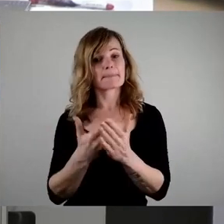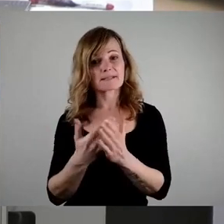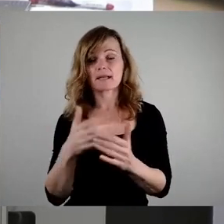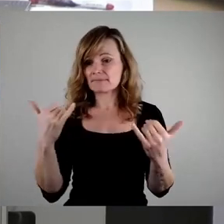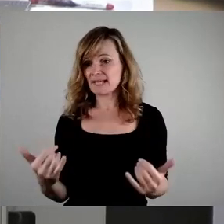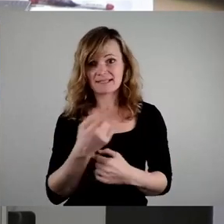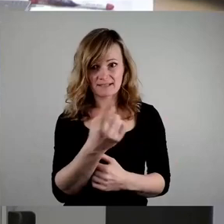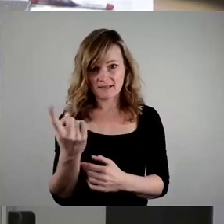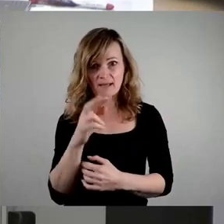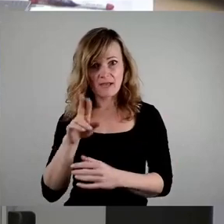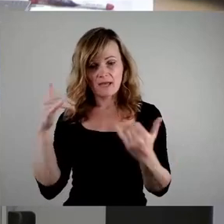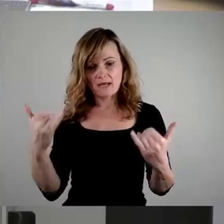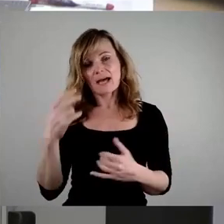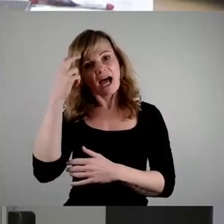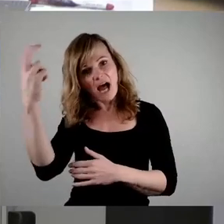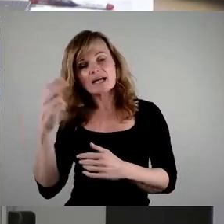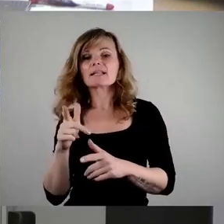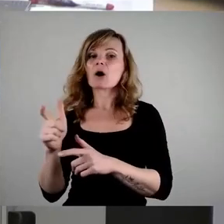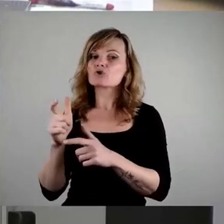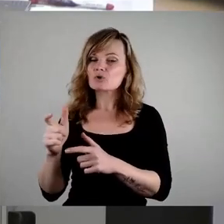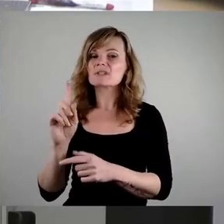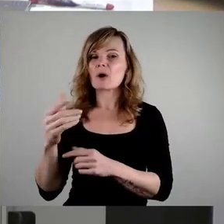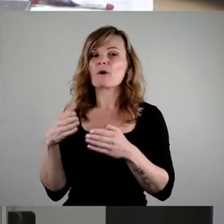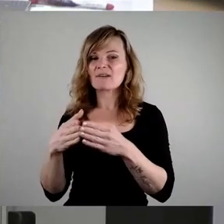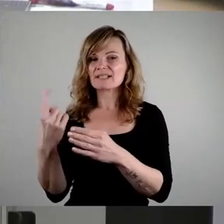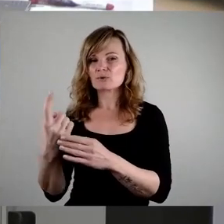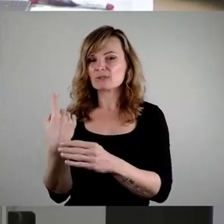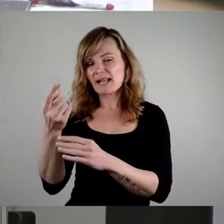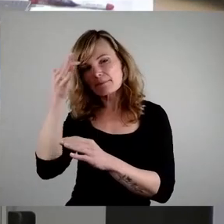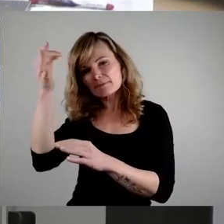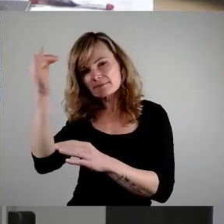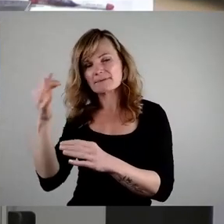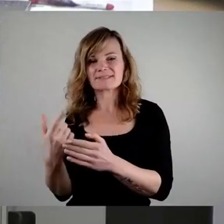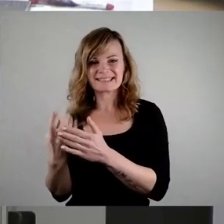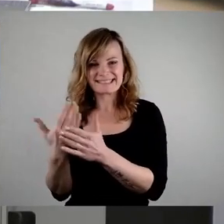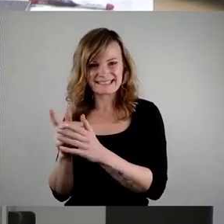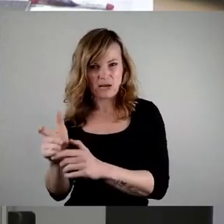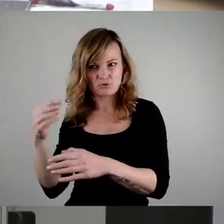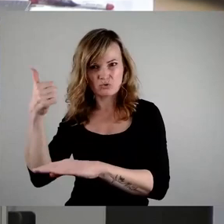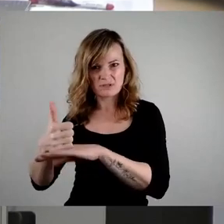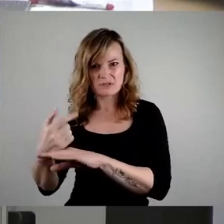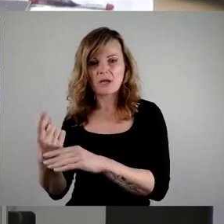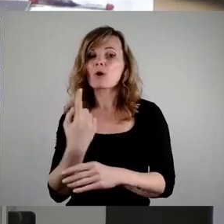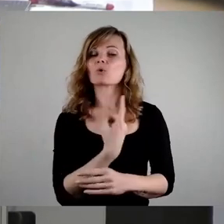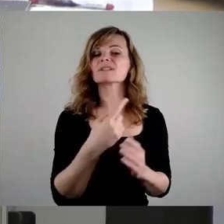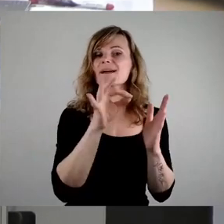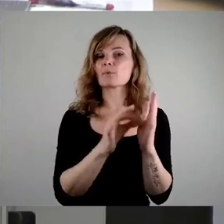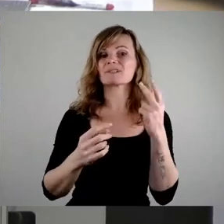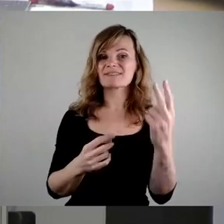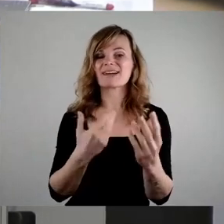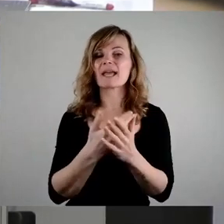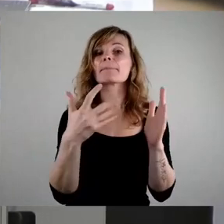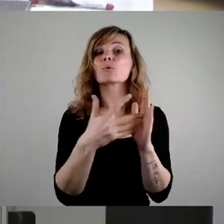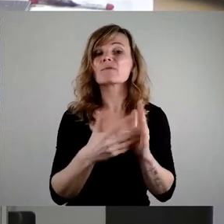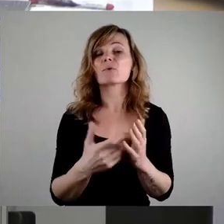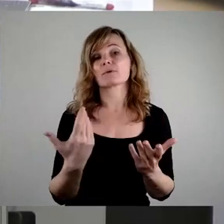die in den Ausschüssen, im federführenden Ausschuss, unserem Punkt 2, der eben diese Prüfung, Prüfung